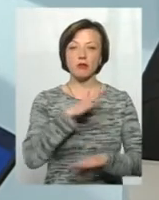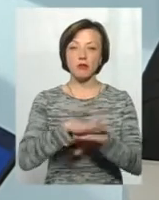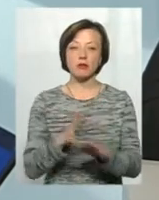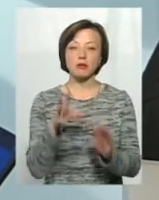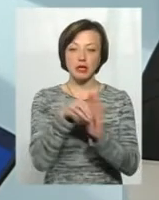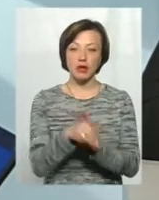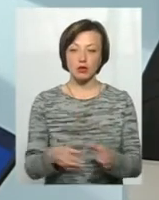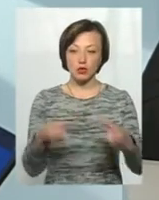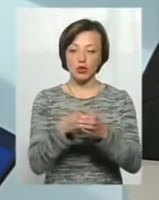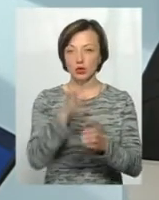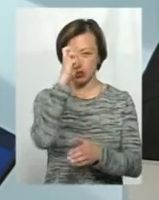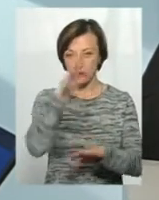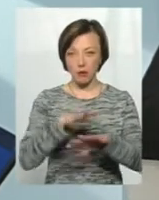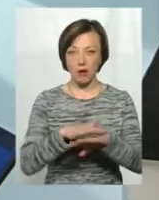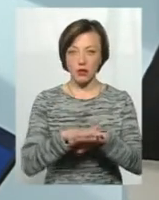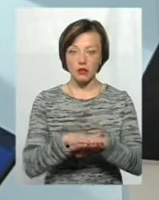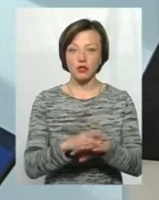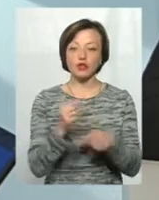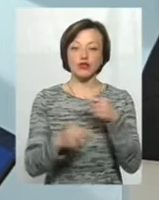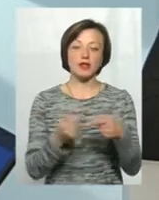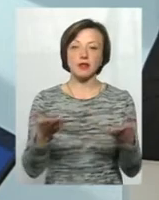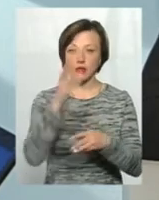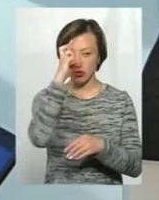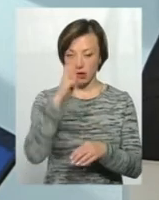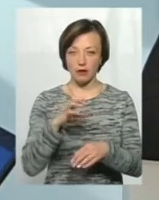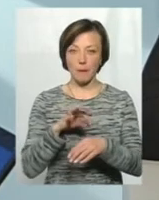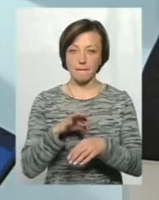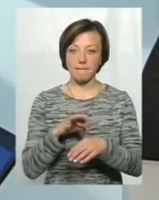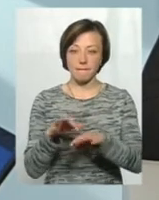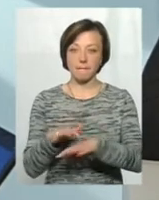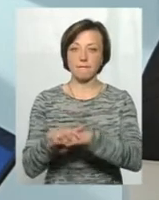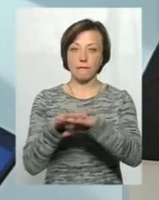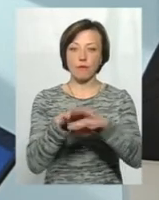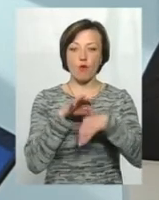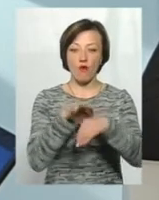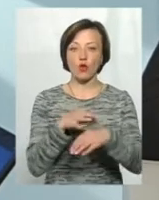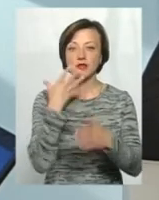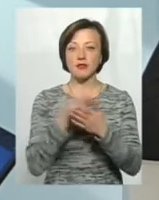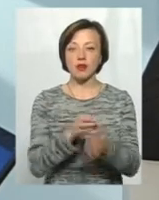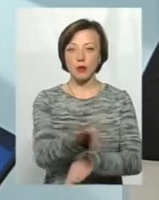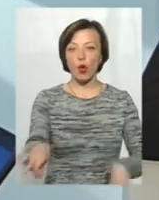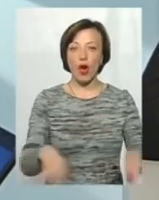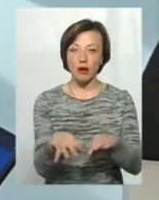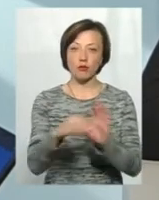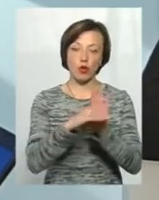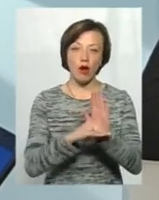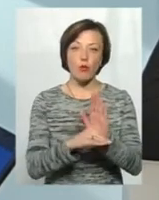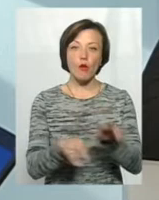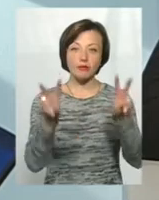до когорти тих державних банків, через які держава проводить свій проєкт, свою програму теплих кредитів.